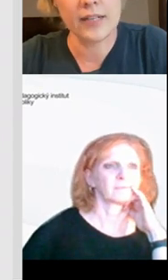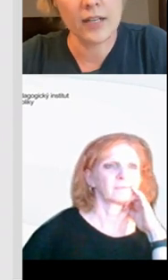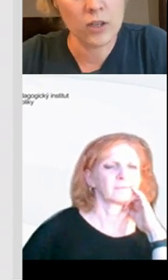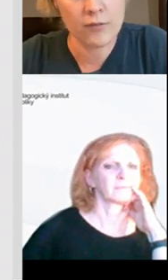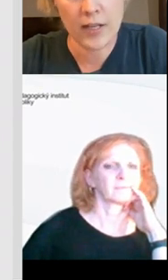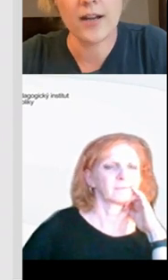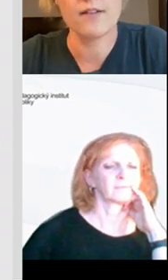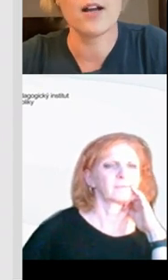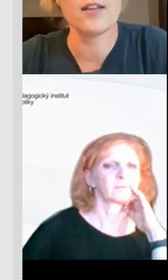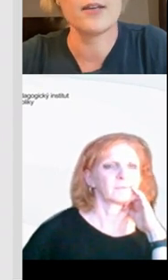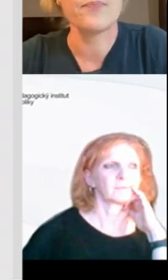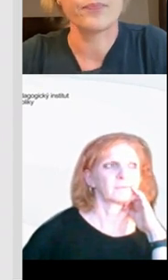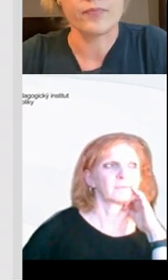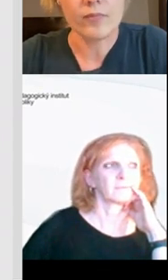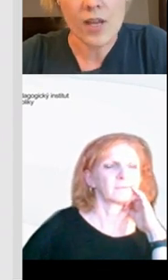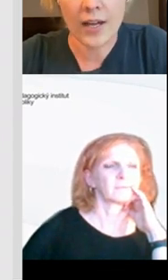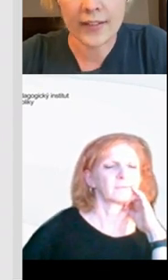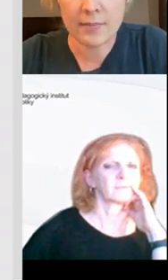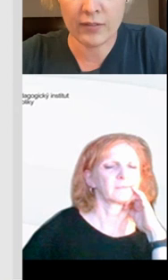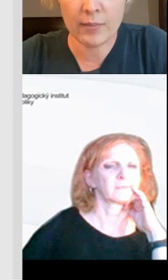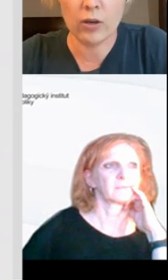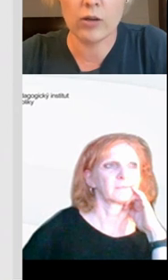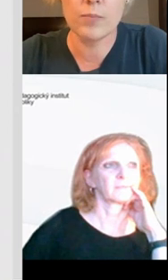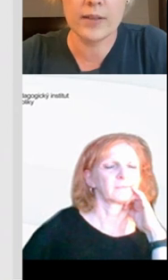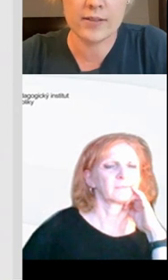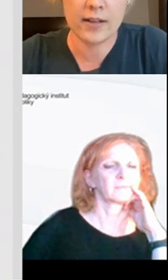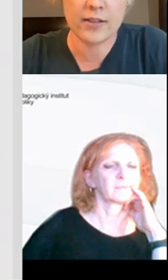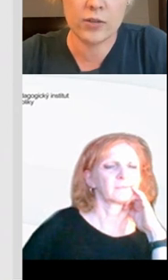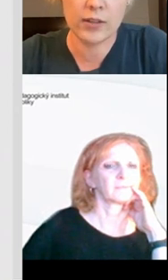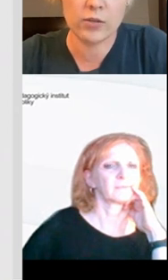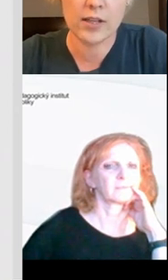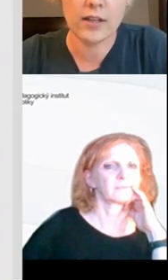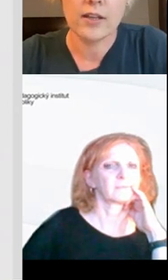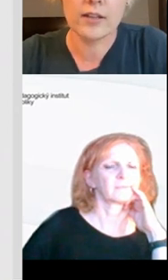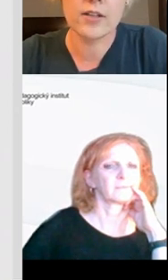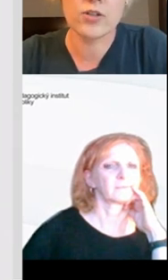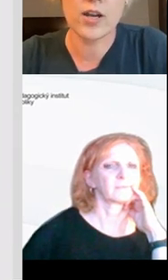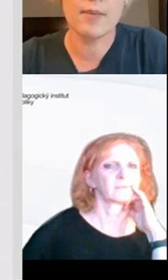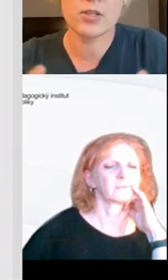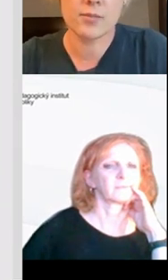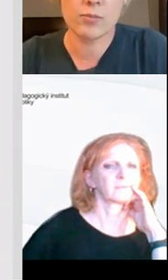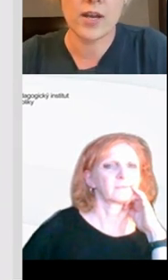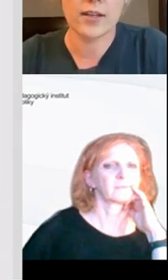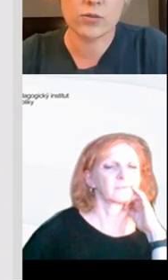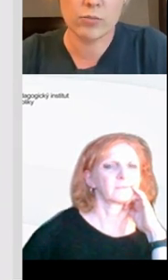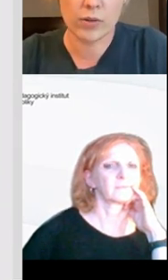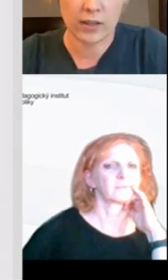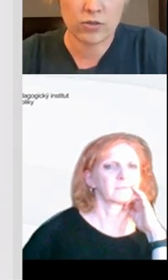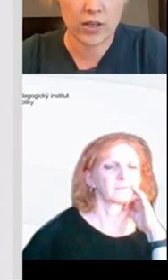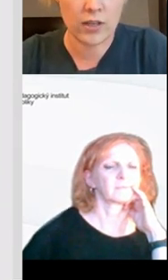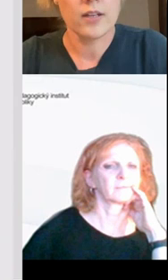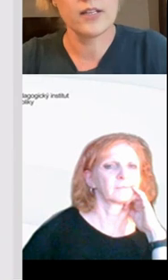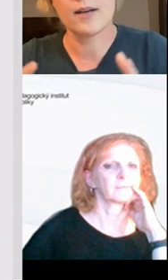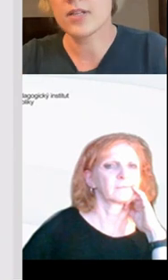jakékoliv vyhledávání, teď se bavíme o úplně základních dovednostech, kdy ten žák má před sebou nějaký